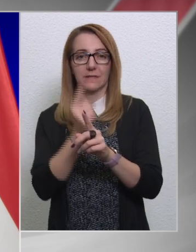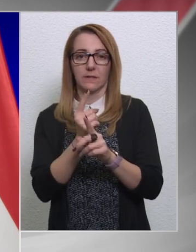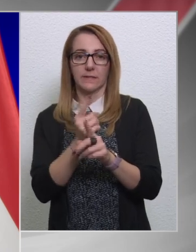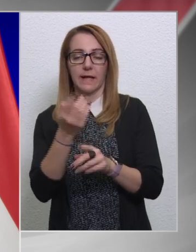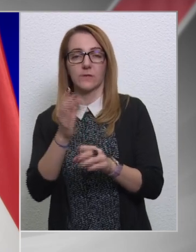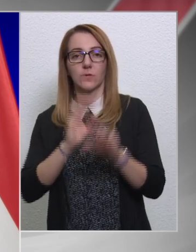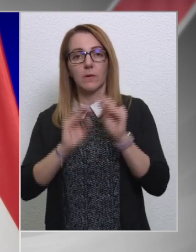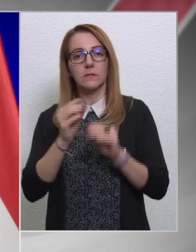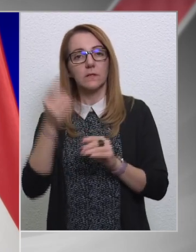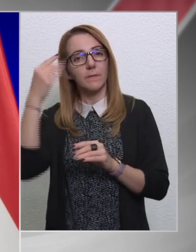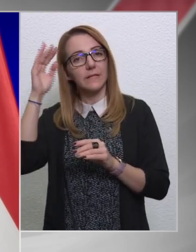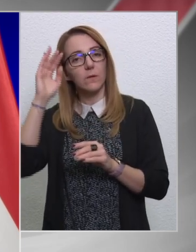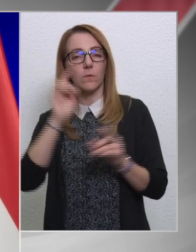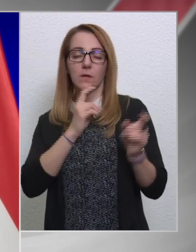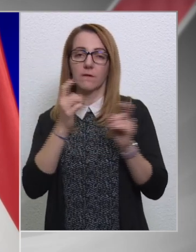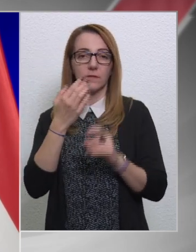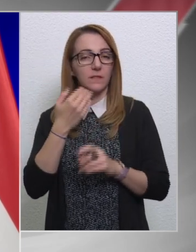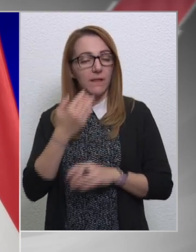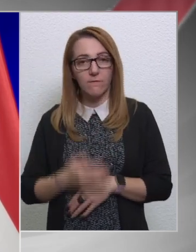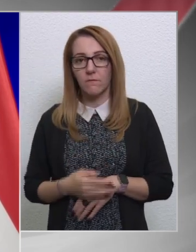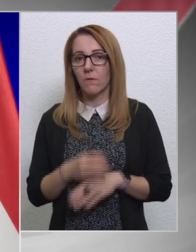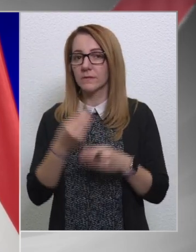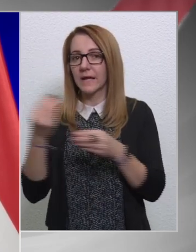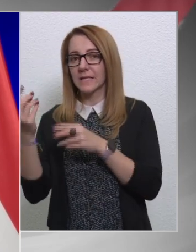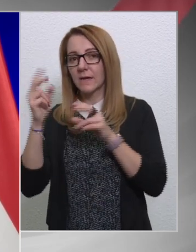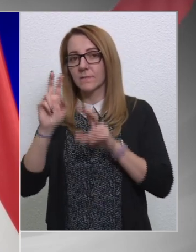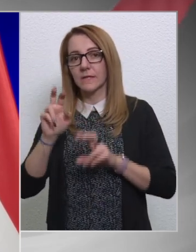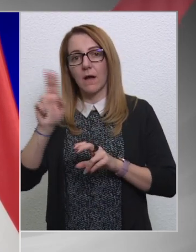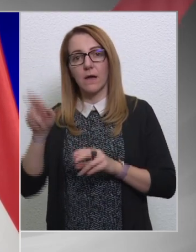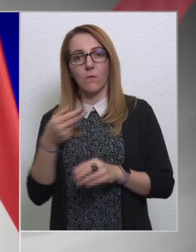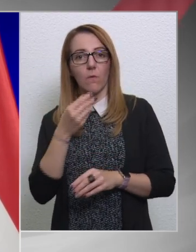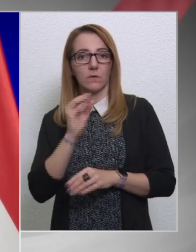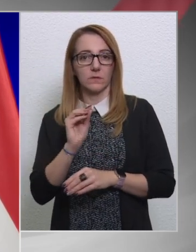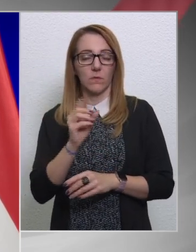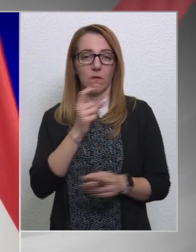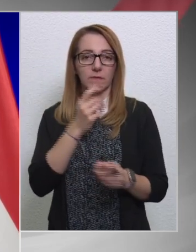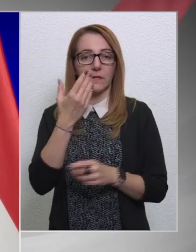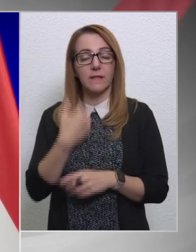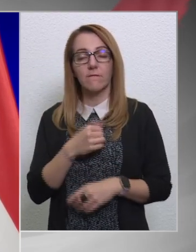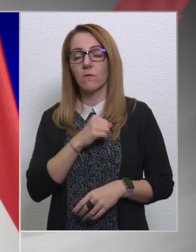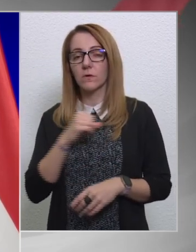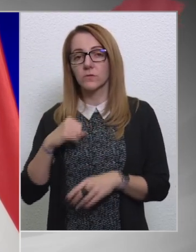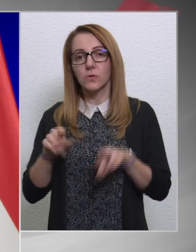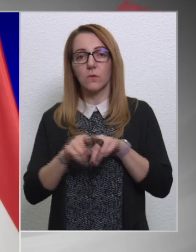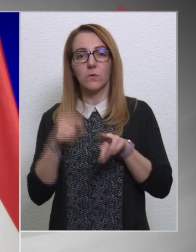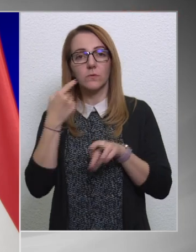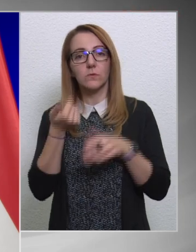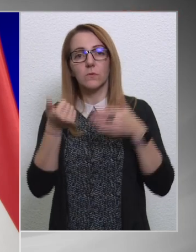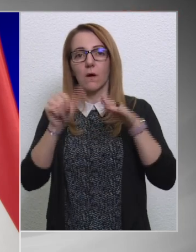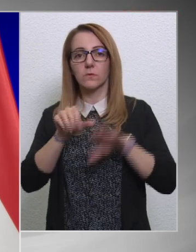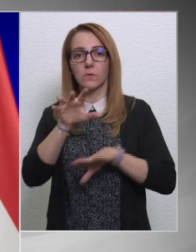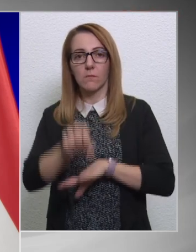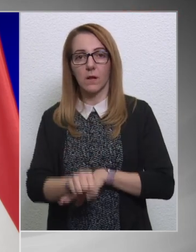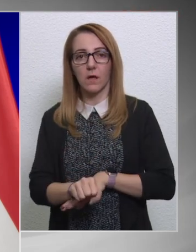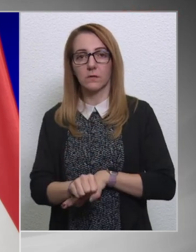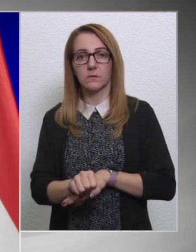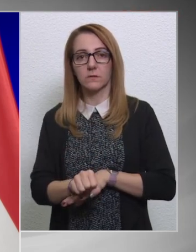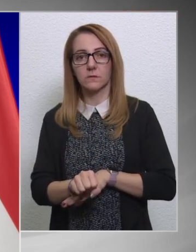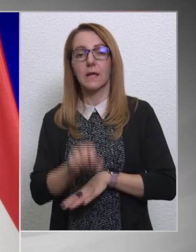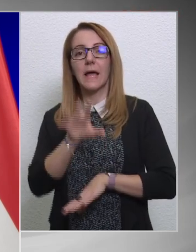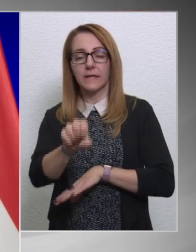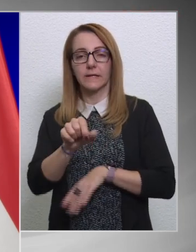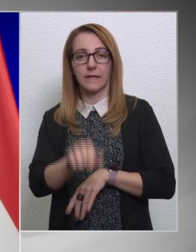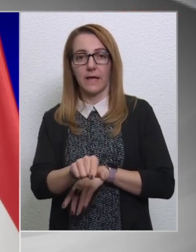ideológiai vitáink, nem voltak egyéb témáról szóló vitáink, hanem csak úgy tudtuk 6 hónap alatt elérni ezt az eredményt, hogy